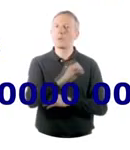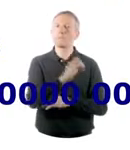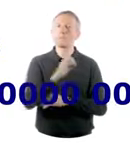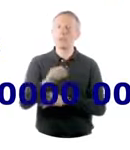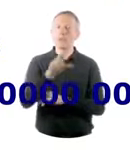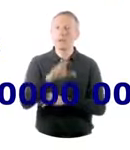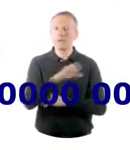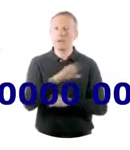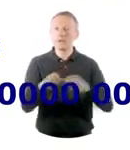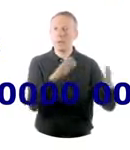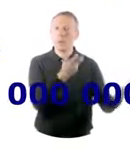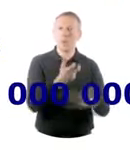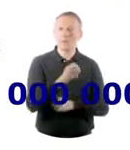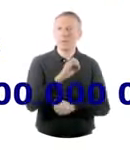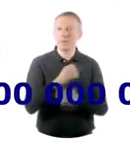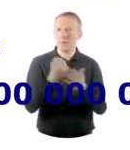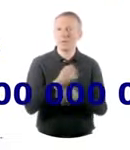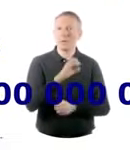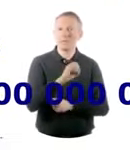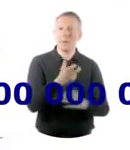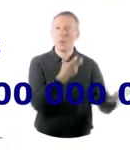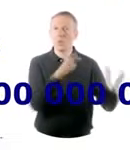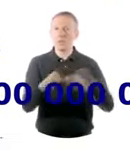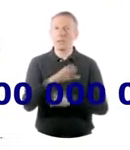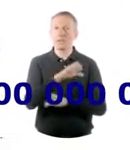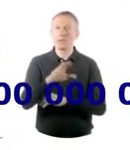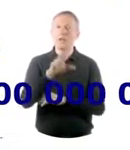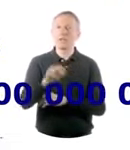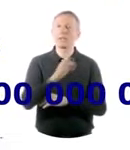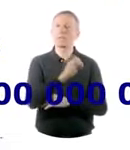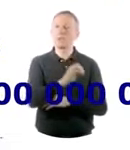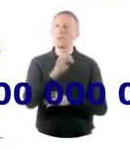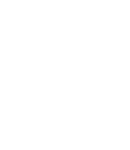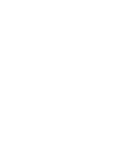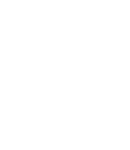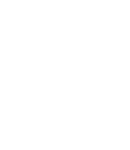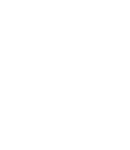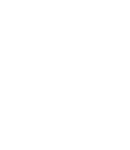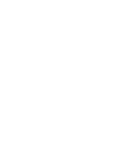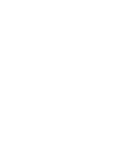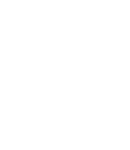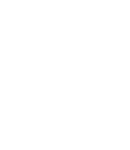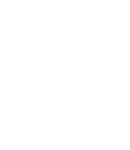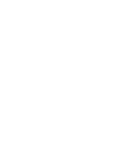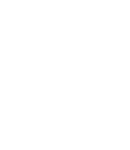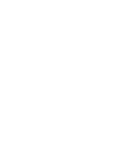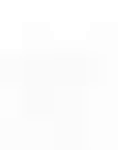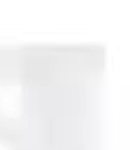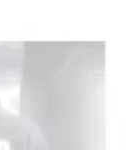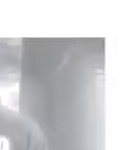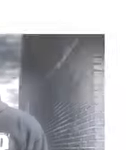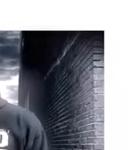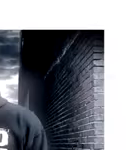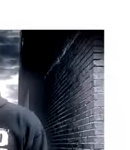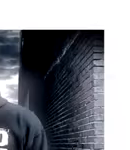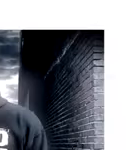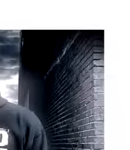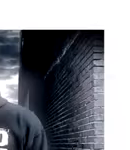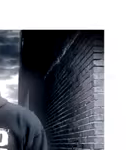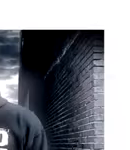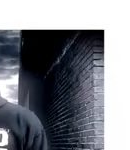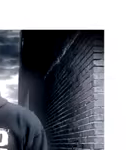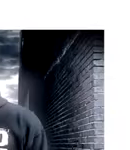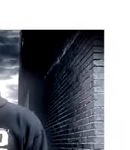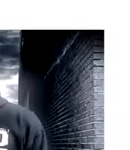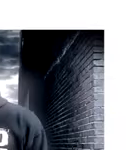00008 130 ou sur caca.fr. Ceci est un message du ministère du Terre, terre chargée de la